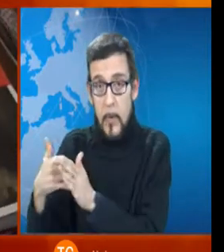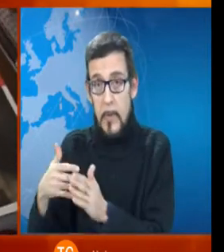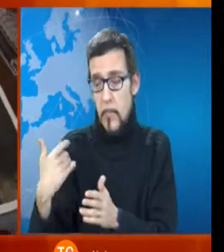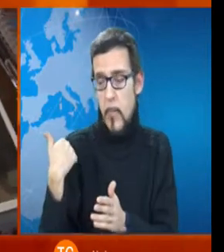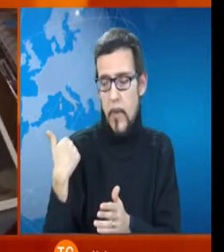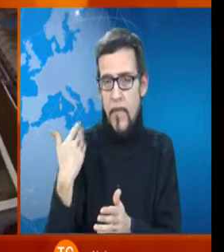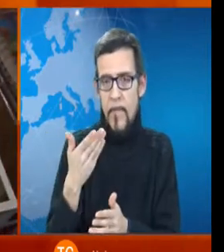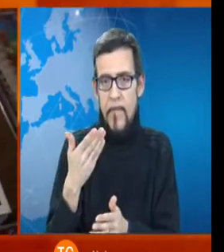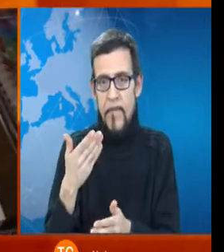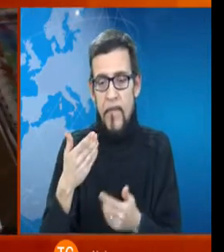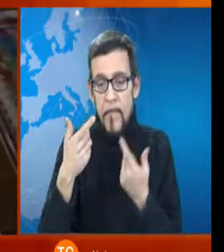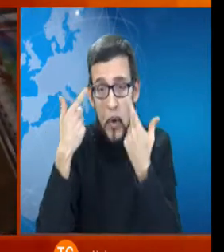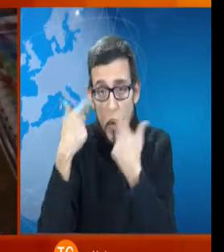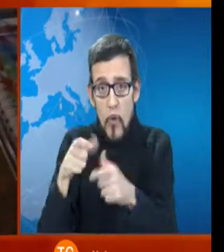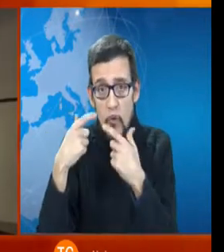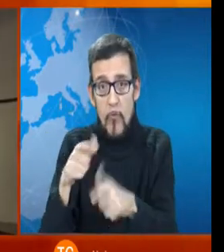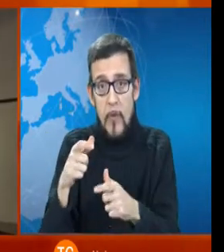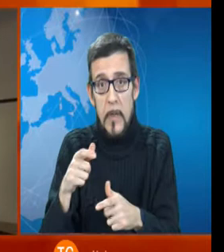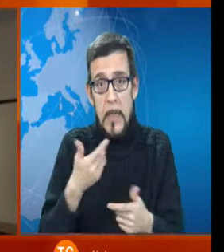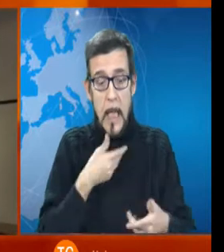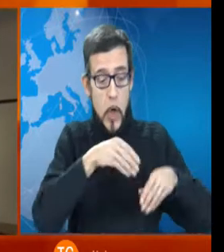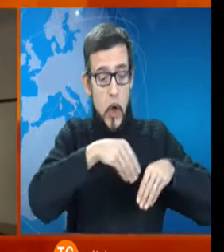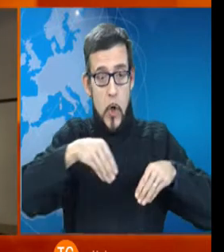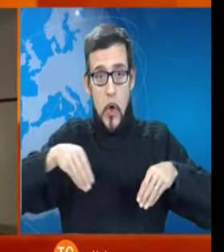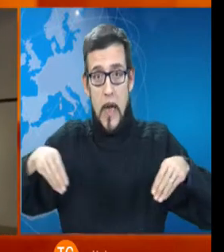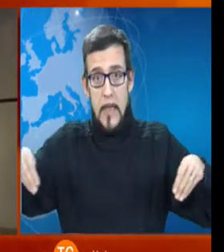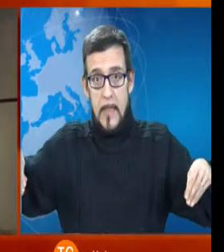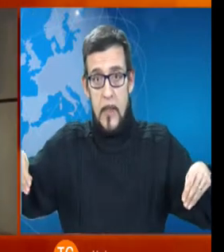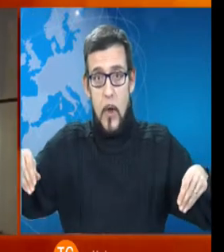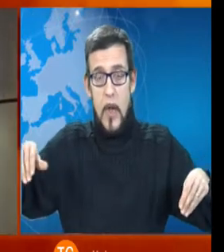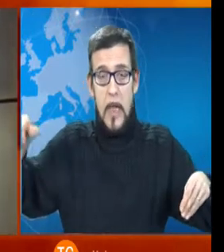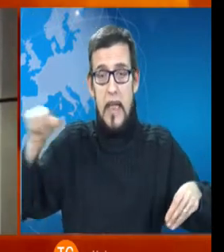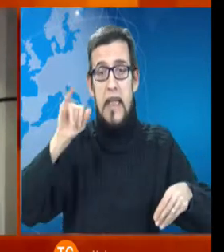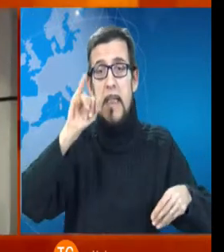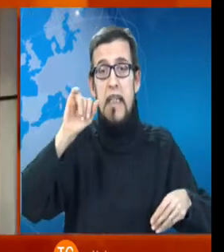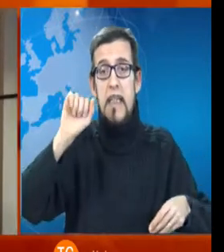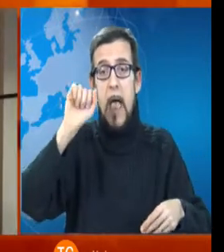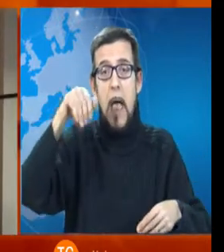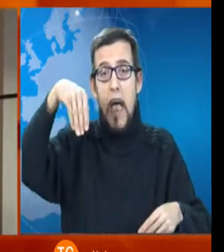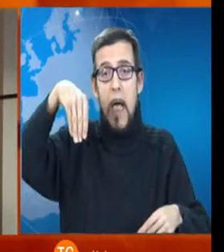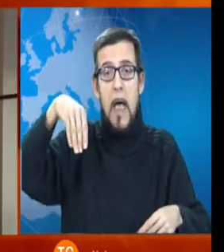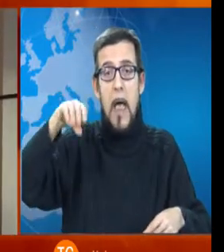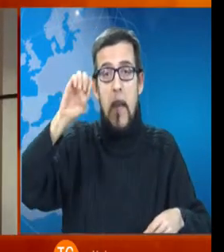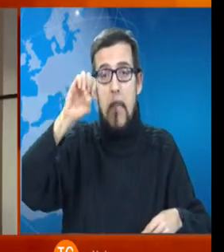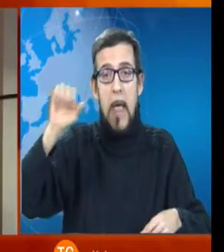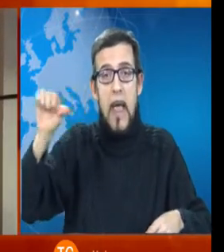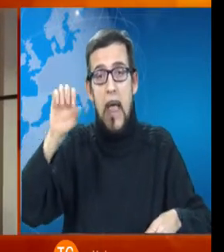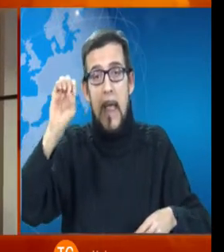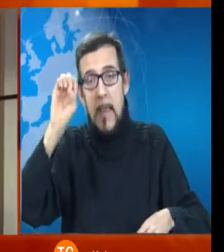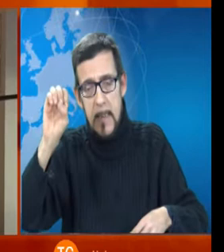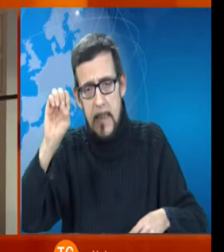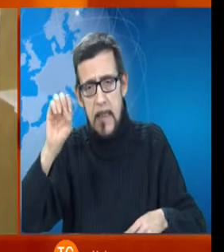alla città di Cagliari con una collezione, la collezione Siamese che è possibile visitare e andare a vedere nei musei